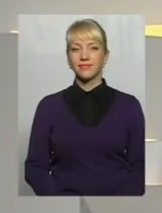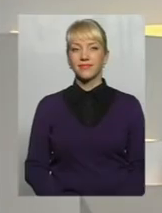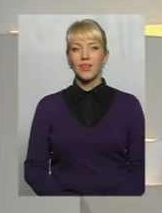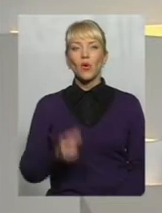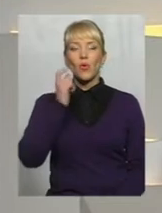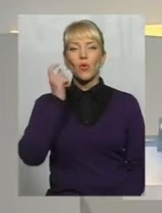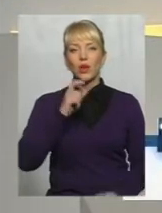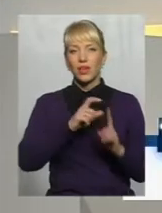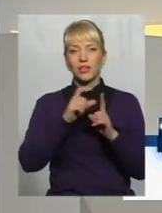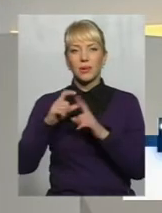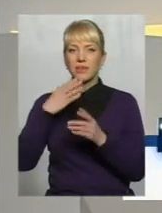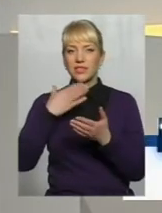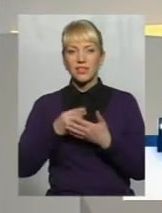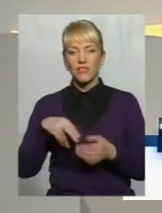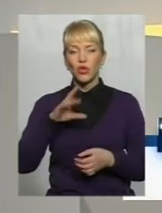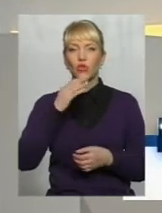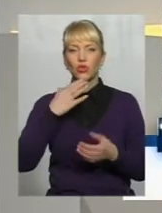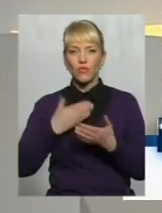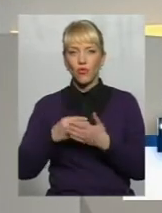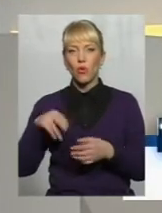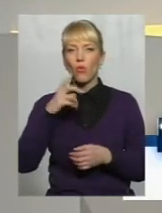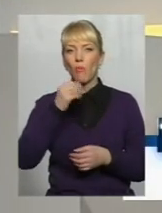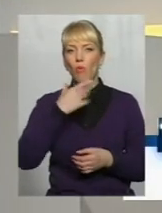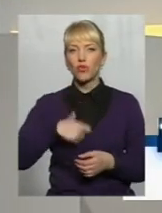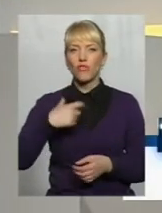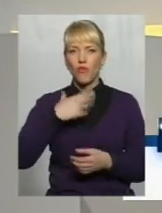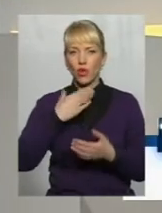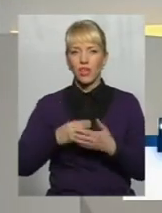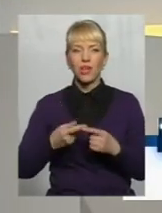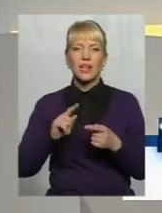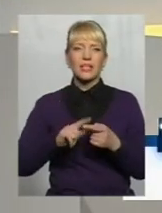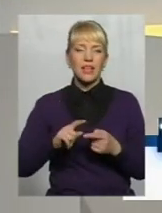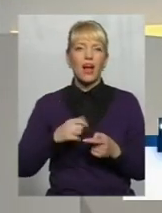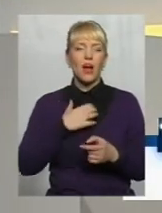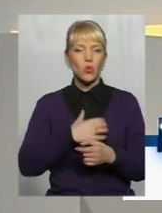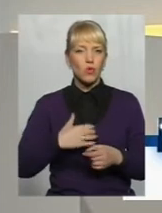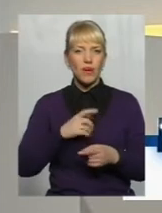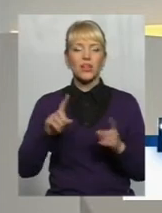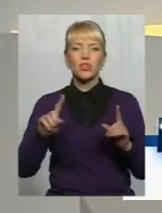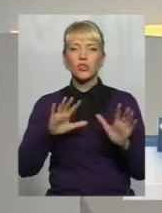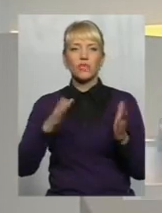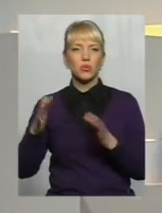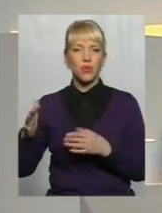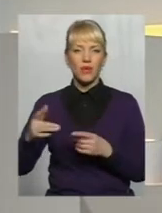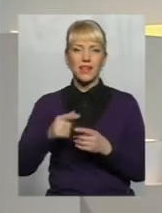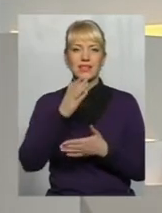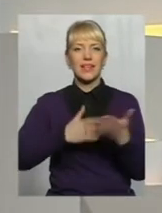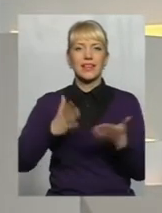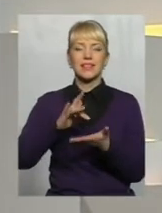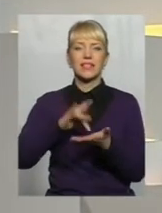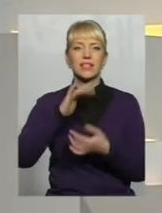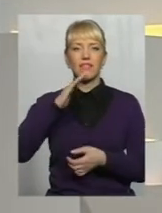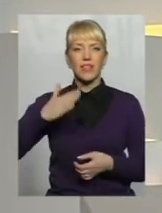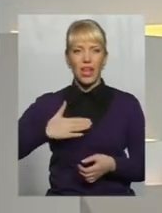Українська приказка свій до свого по свої Досить актуальна у тому, що відбувається із децентралізацією в